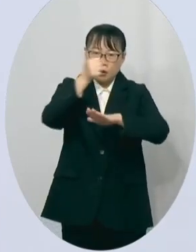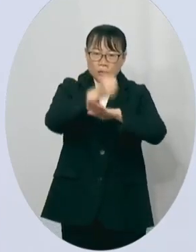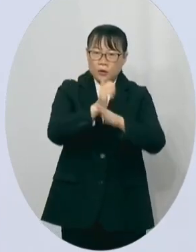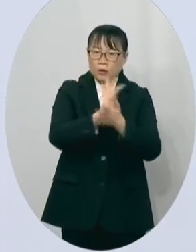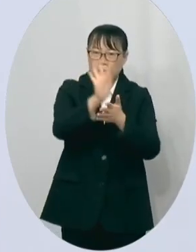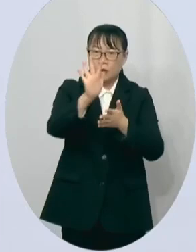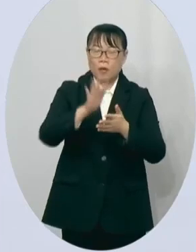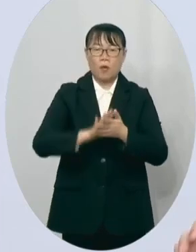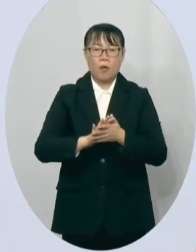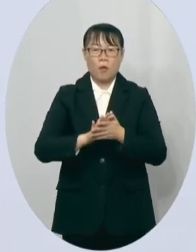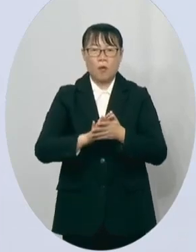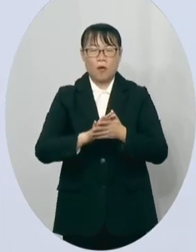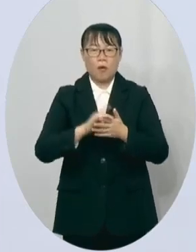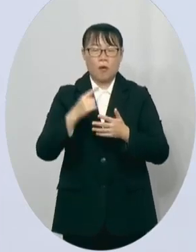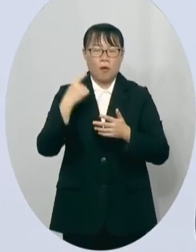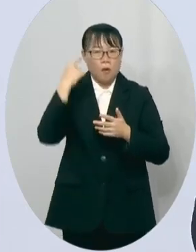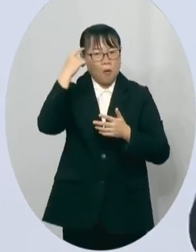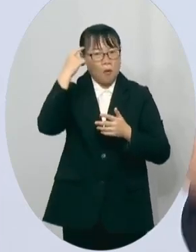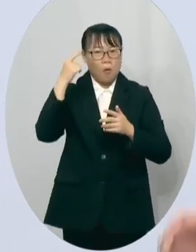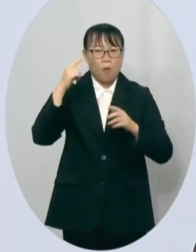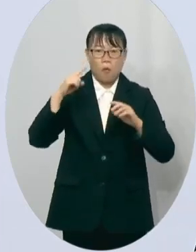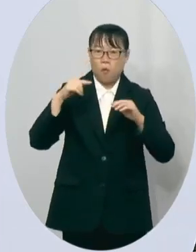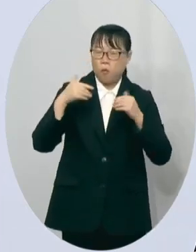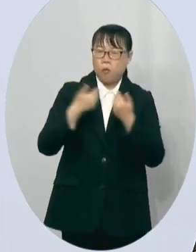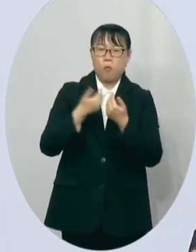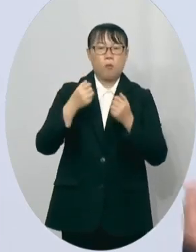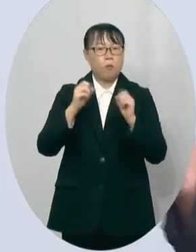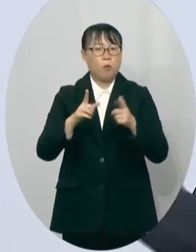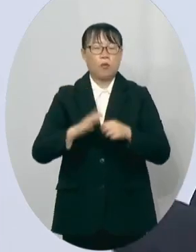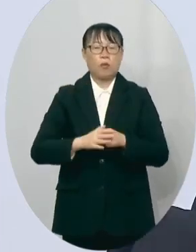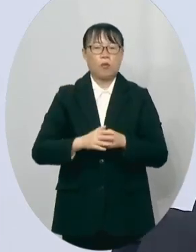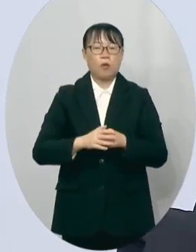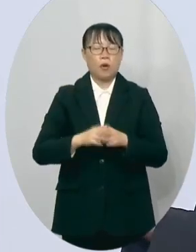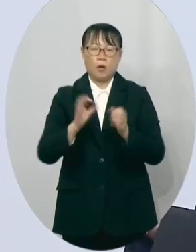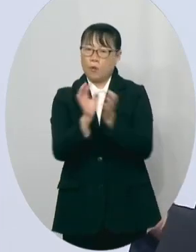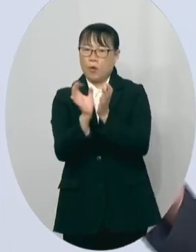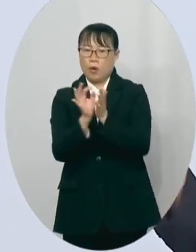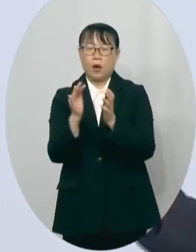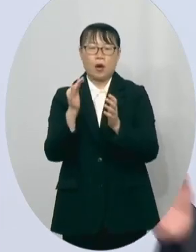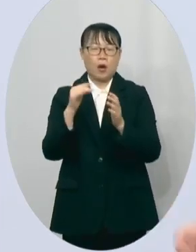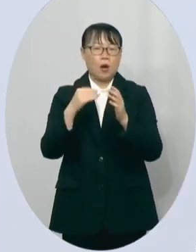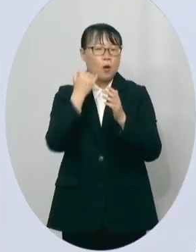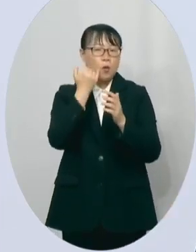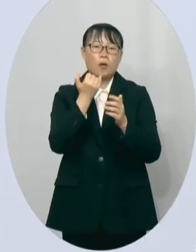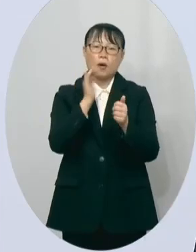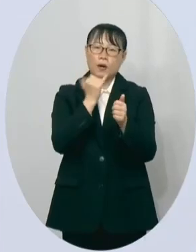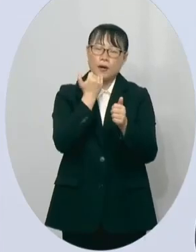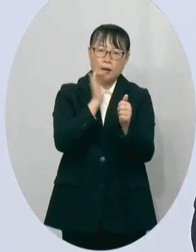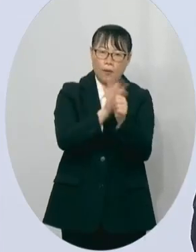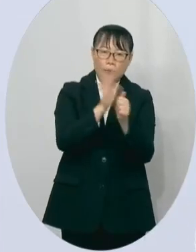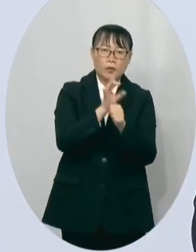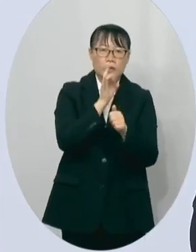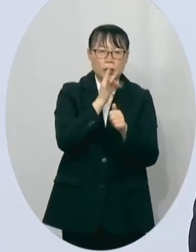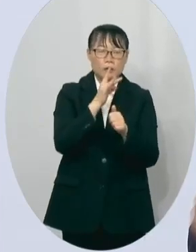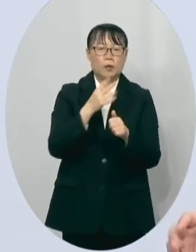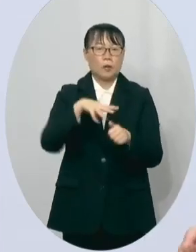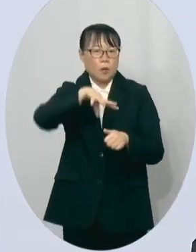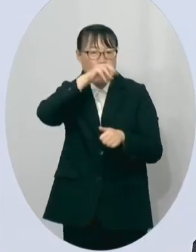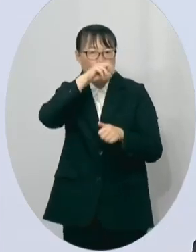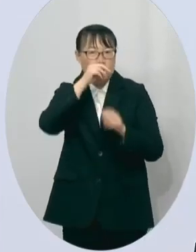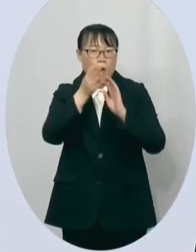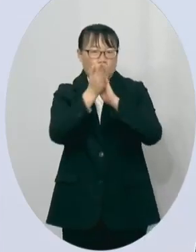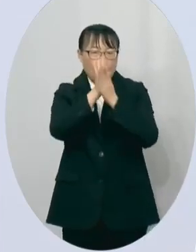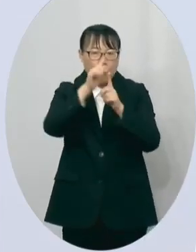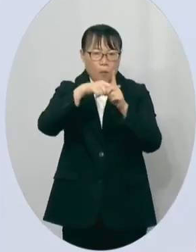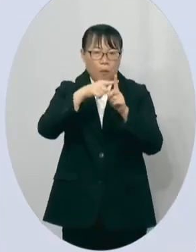态度就完全变得不同了那变得不同也没有关系只要为台中的空气品质好我们都可以来做但是为什么他要阻